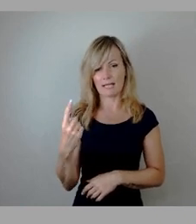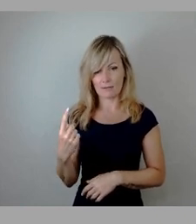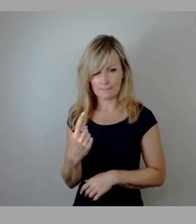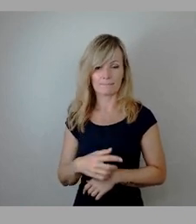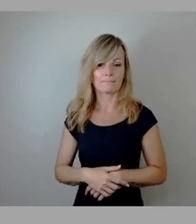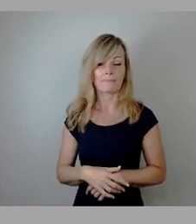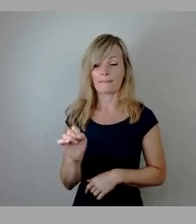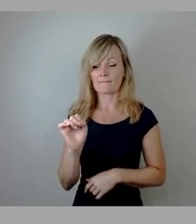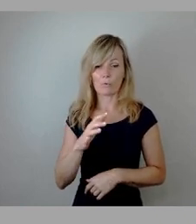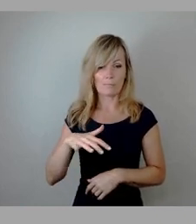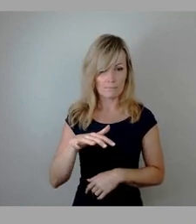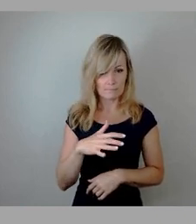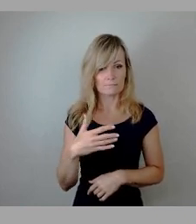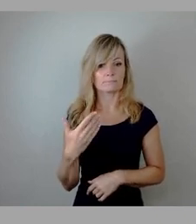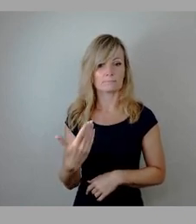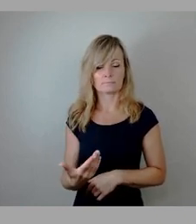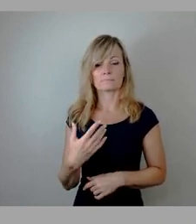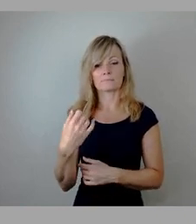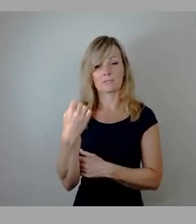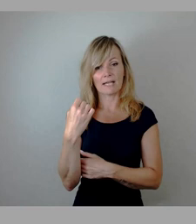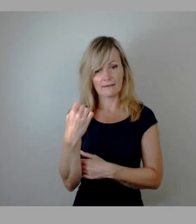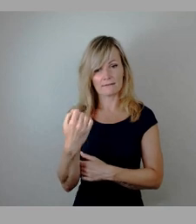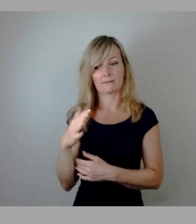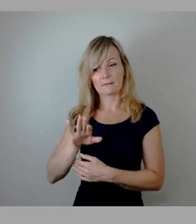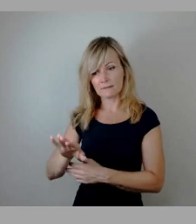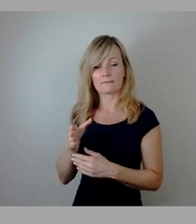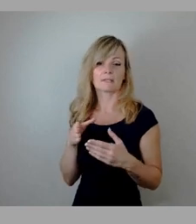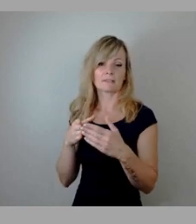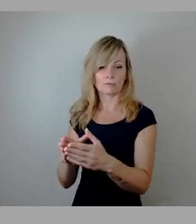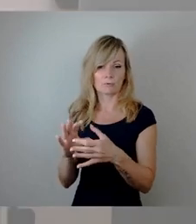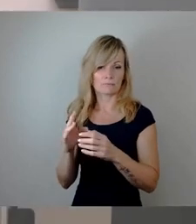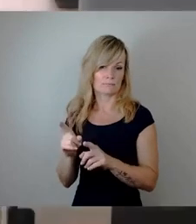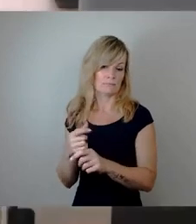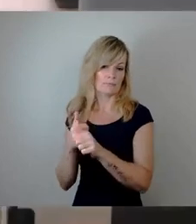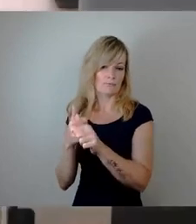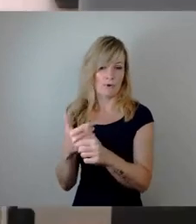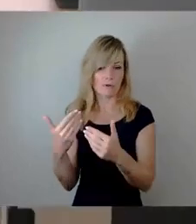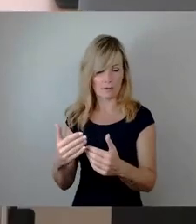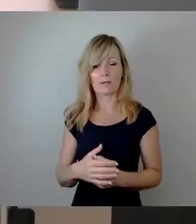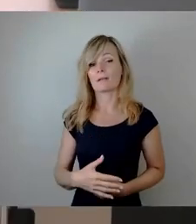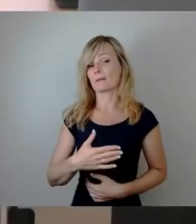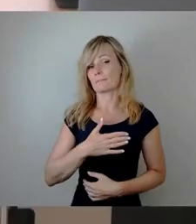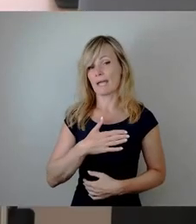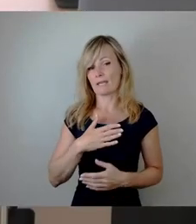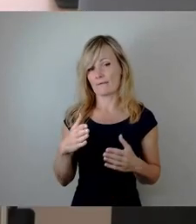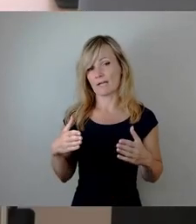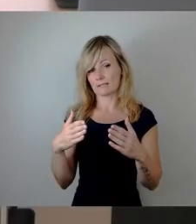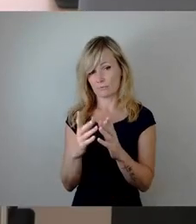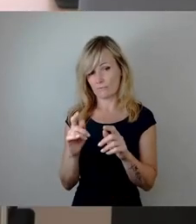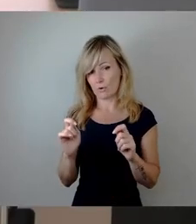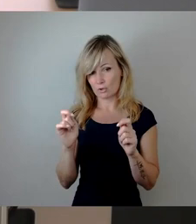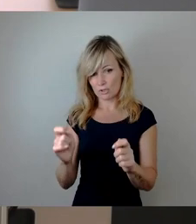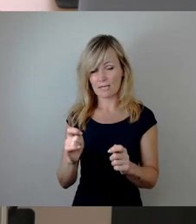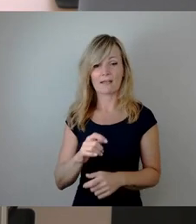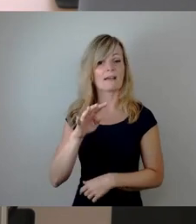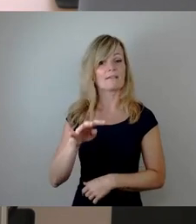Warum? Weil das entsprechend den Kräften der Fraktionen entspricht. Meine Fraktion schlägt vor 14